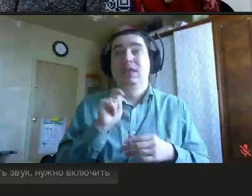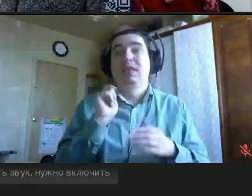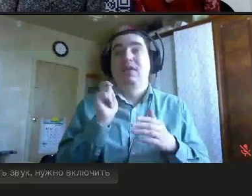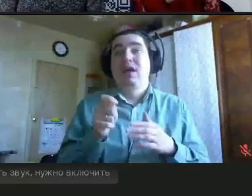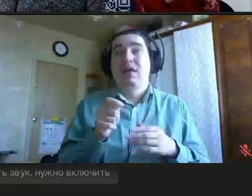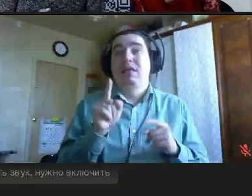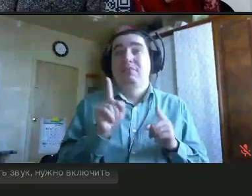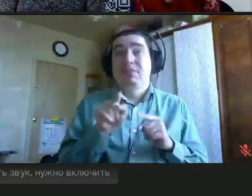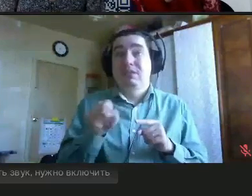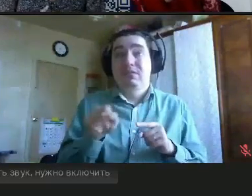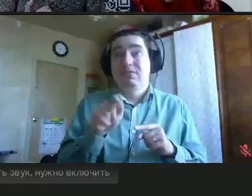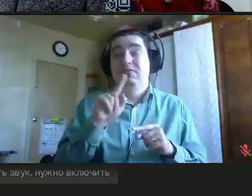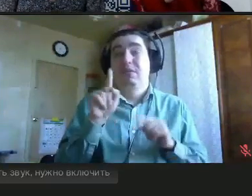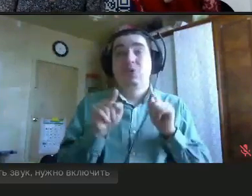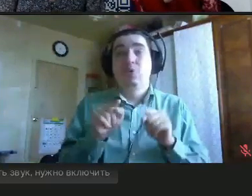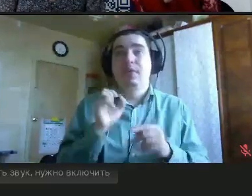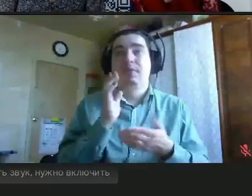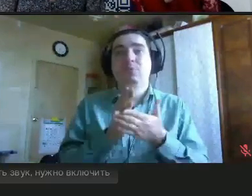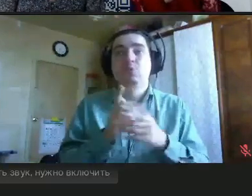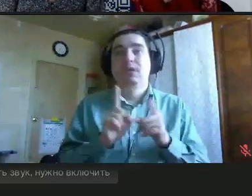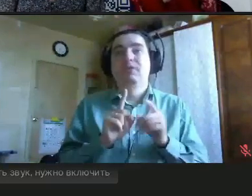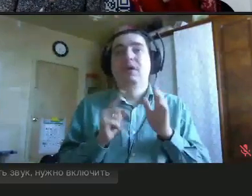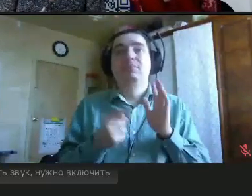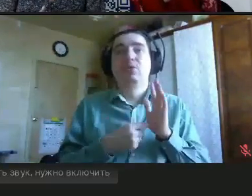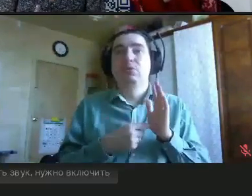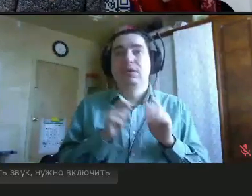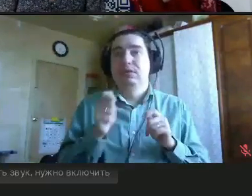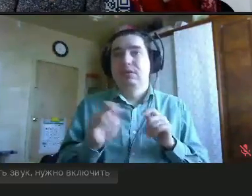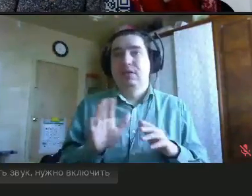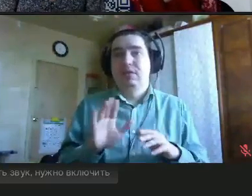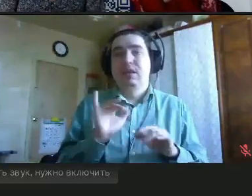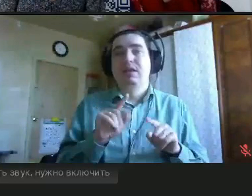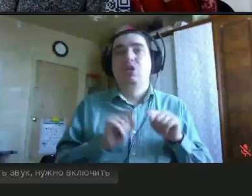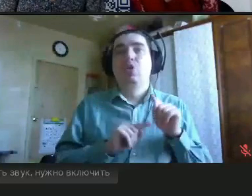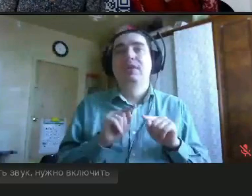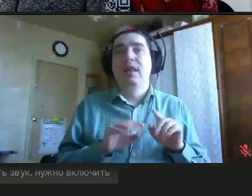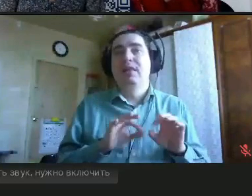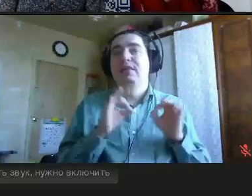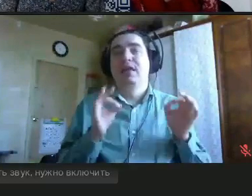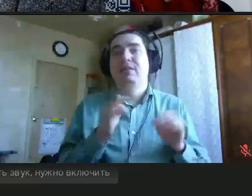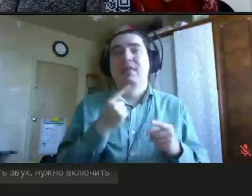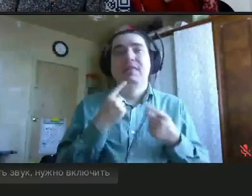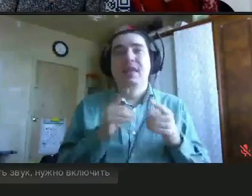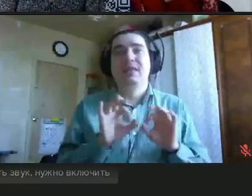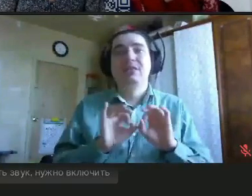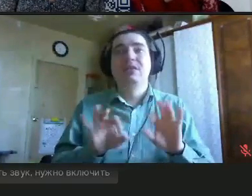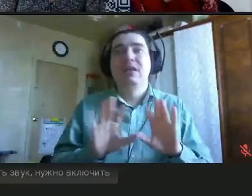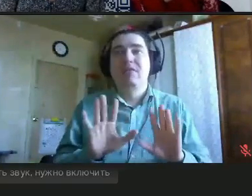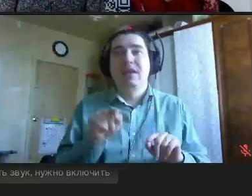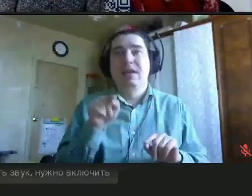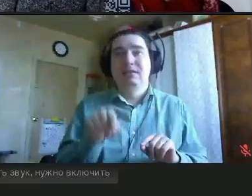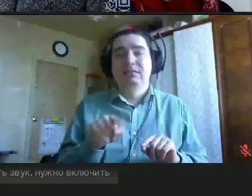задавали. И родители никогда не говорили с ним, что можно ответить людям, которые интересуются о его